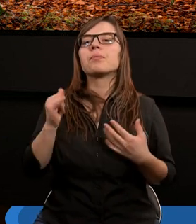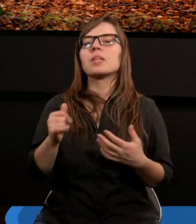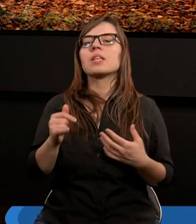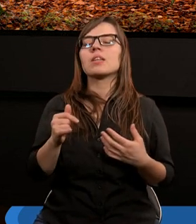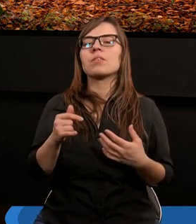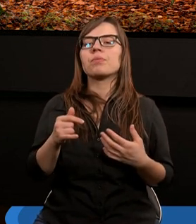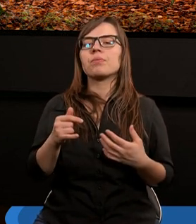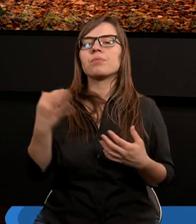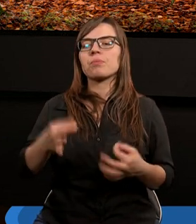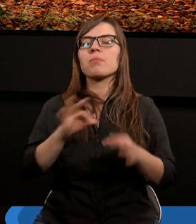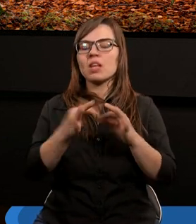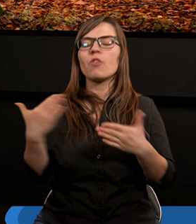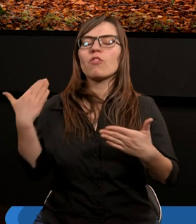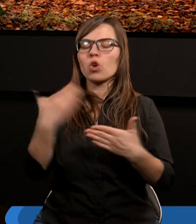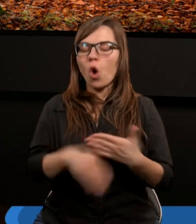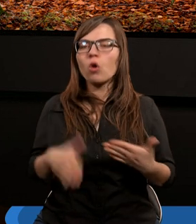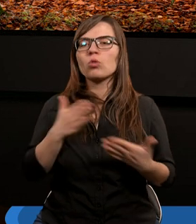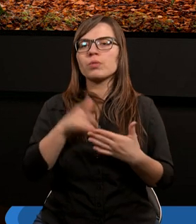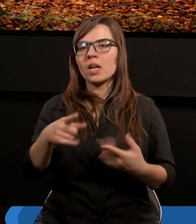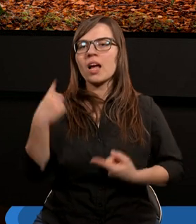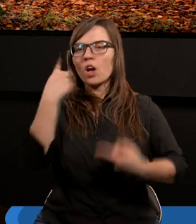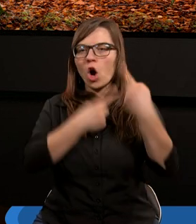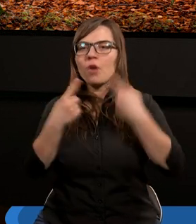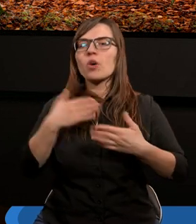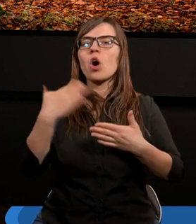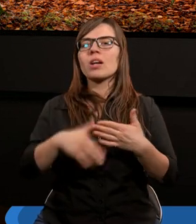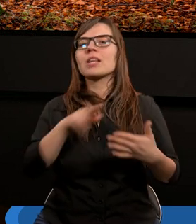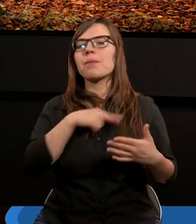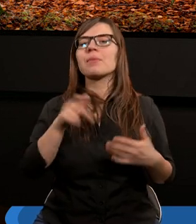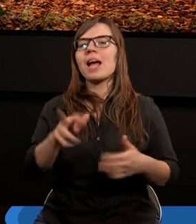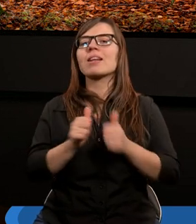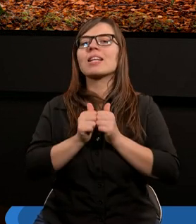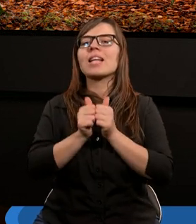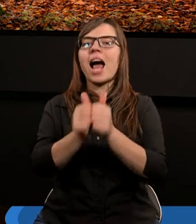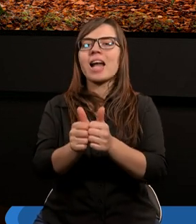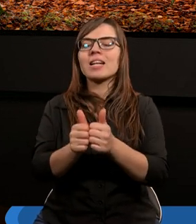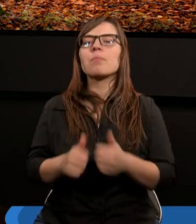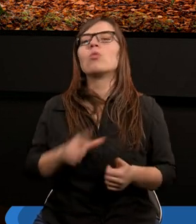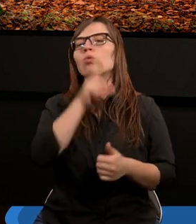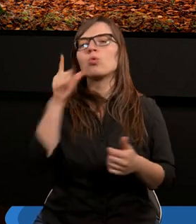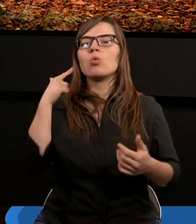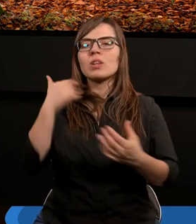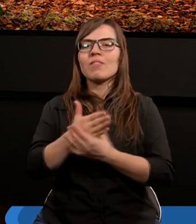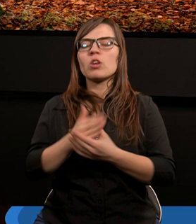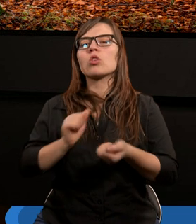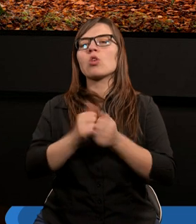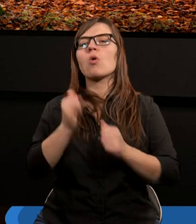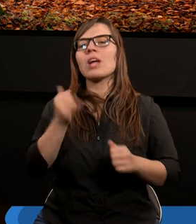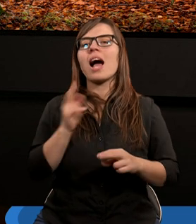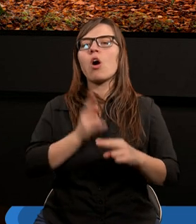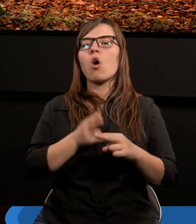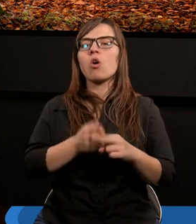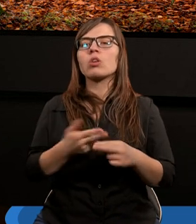Luter tutaj kończy to rozważanie nasze takim zdaniem. Ludzie wierzący są jak